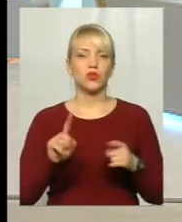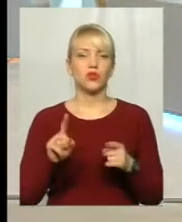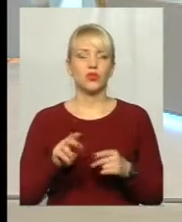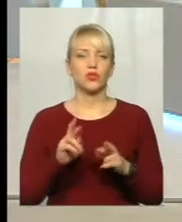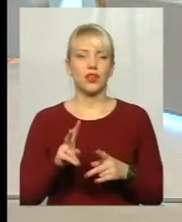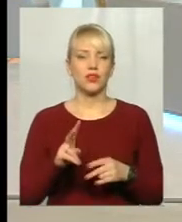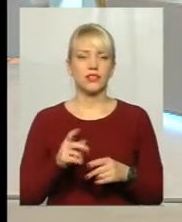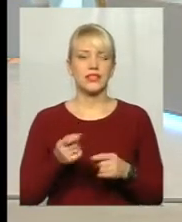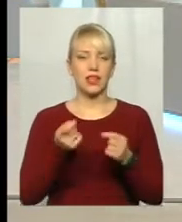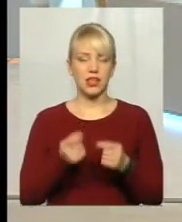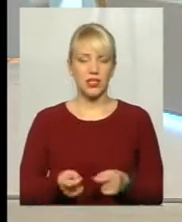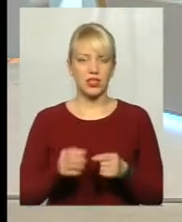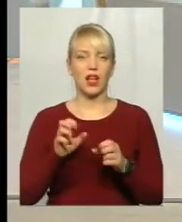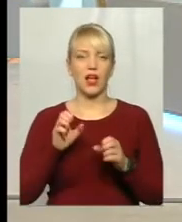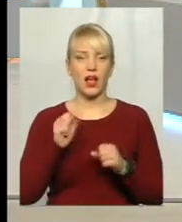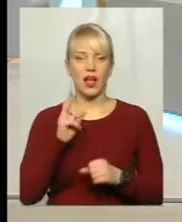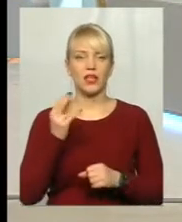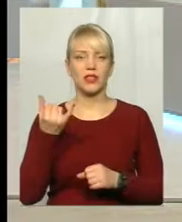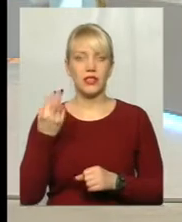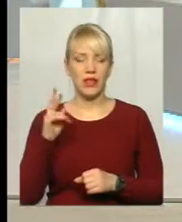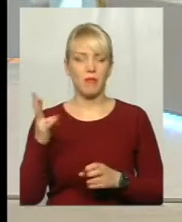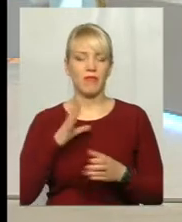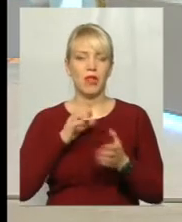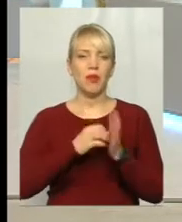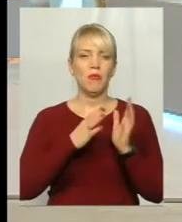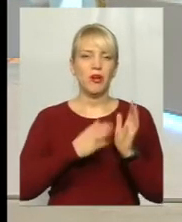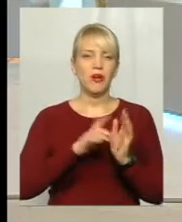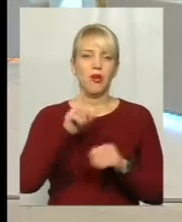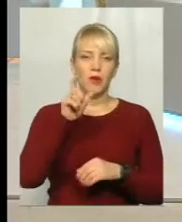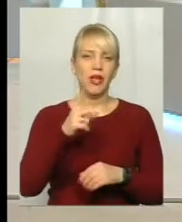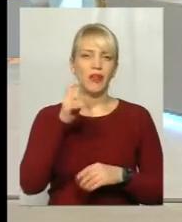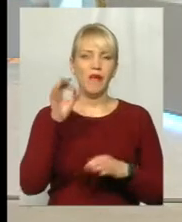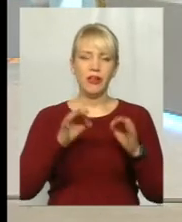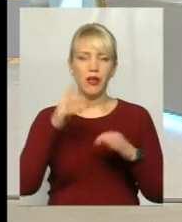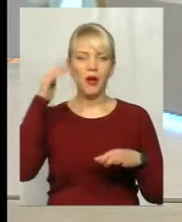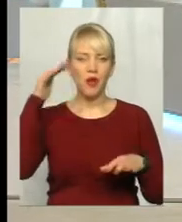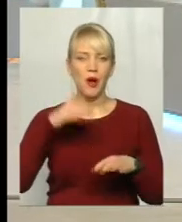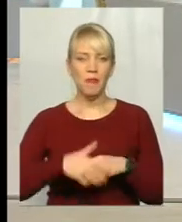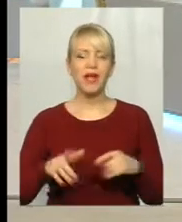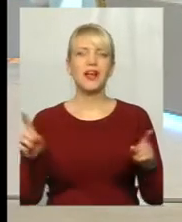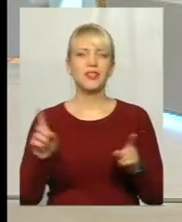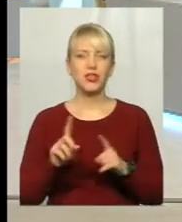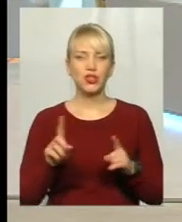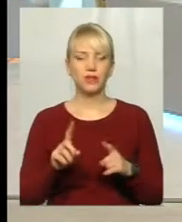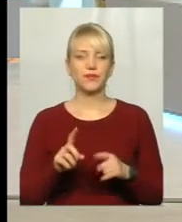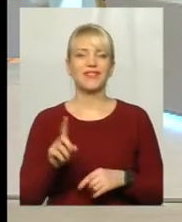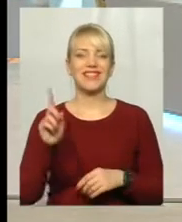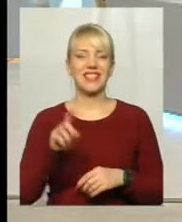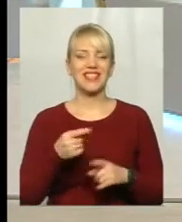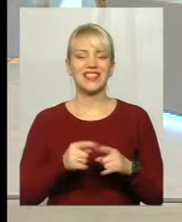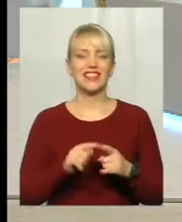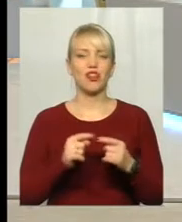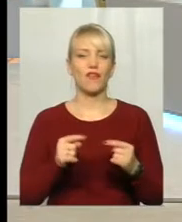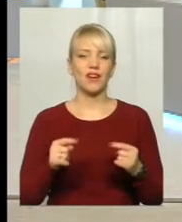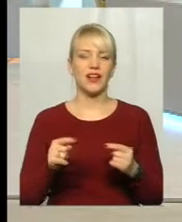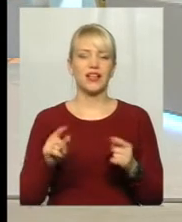знижка або акція має бути позначена, щоб людина 100% розуміла, що все ж таки цей товар і